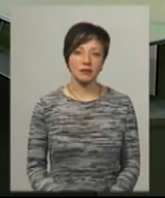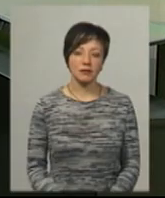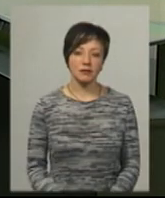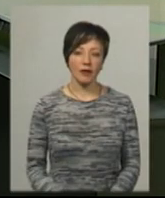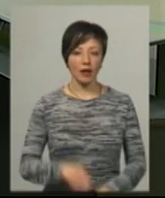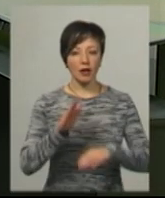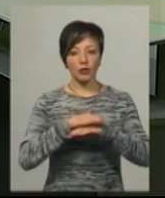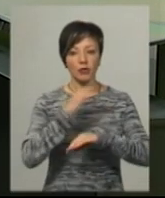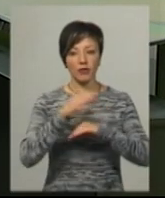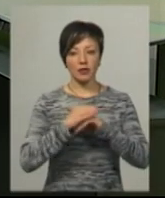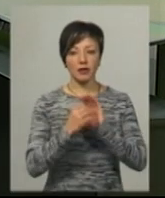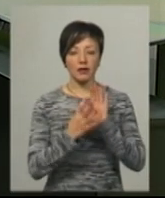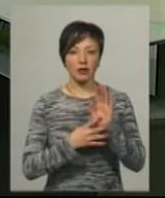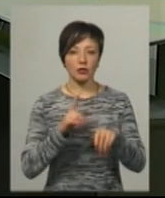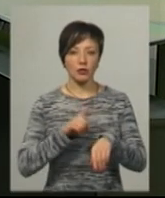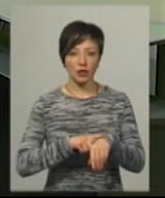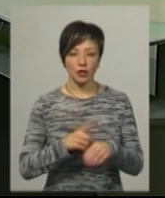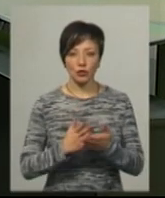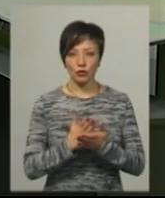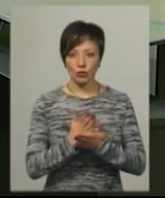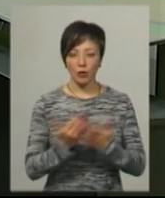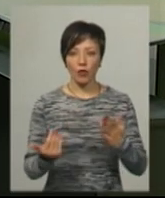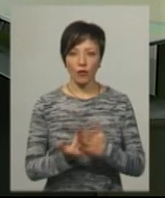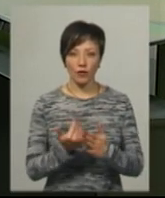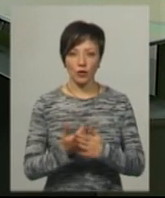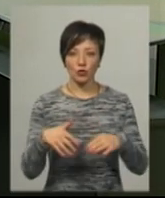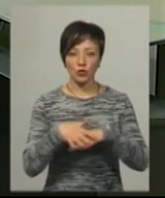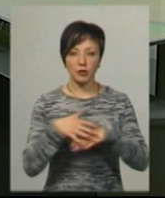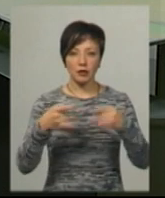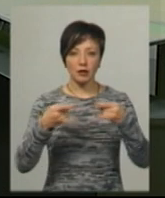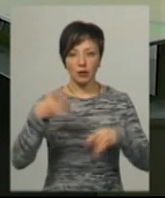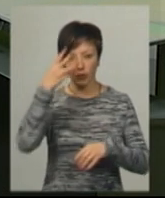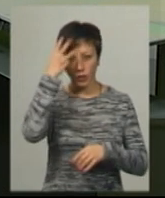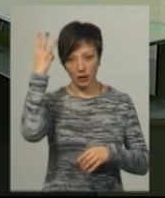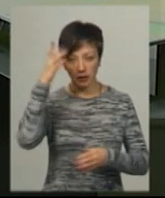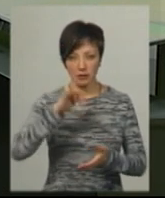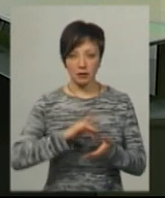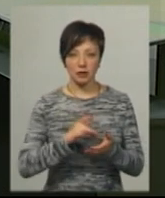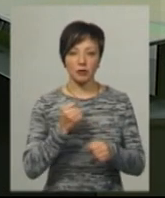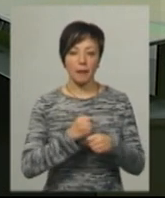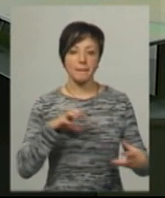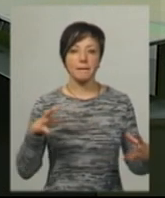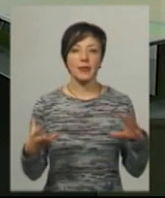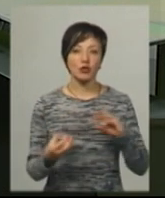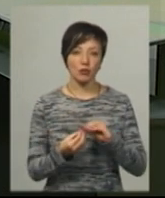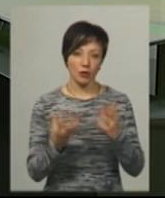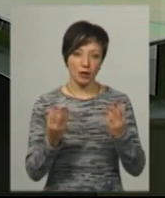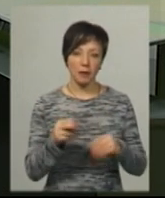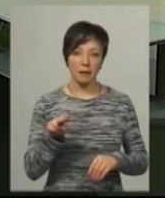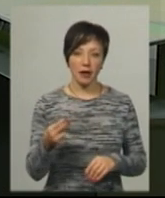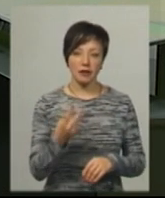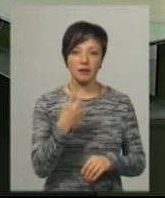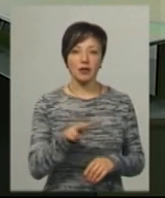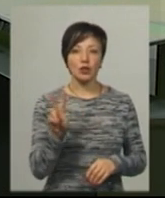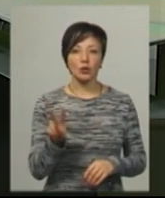Доброго вечора, 19-та година. Служба новин Суспільного мовника Євподілля готова підбити інформаційний підсобок. П'ятниці,